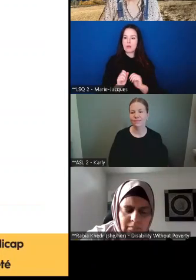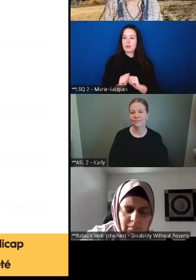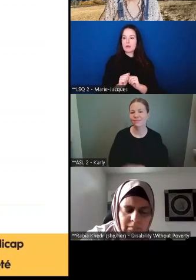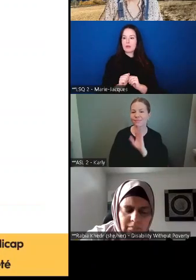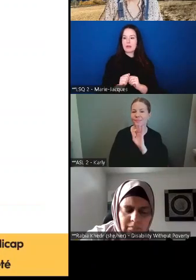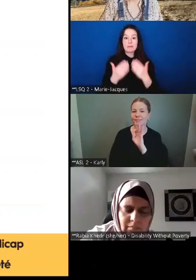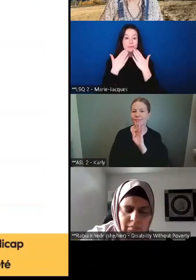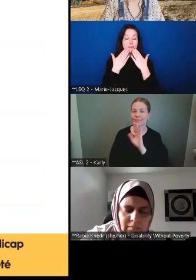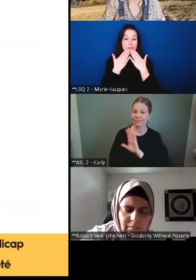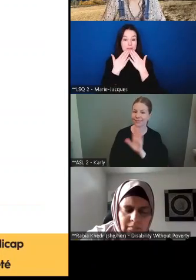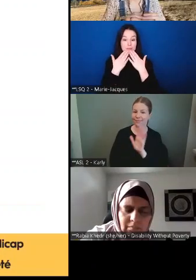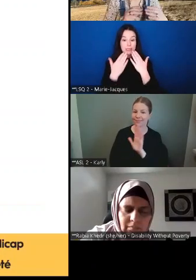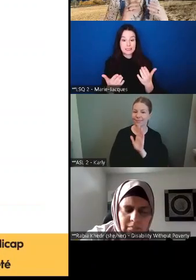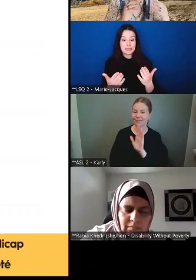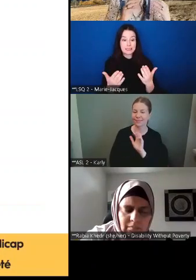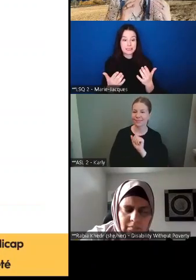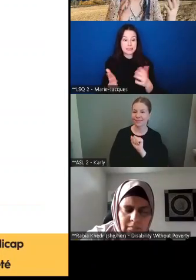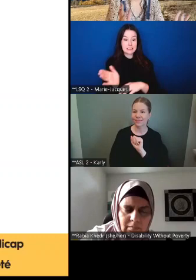revoir